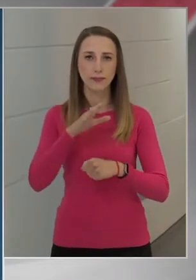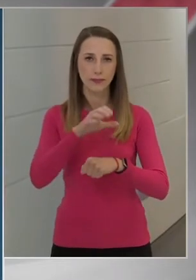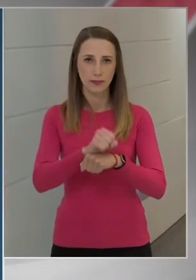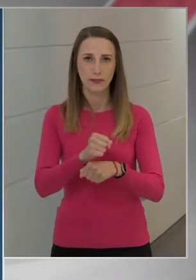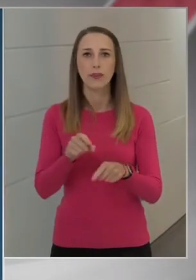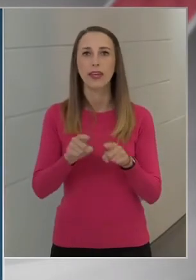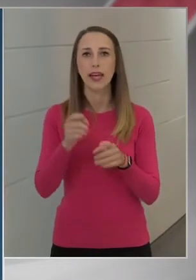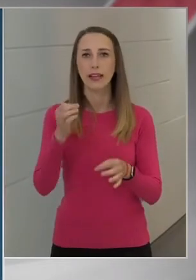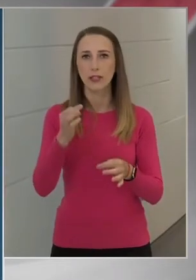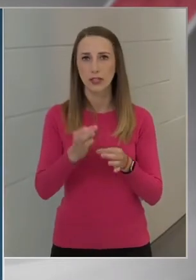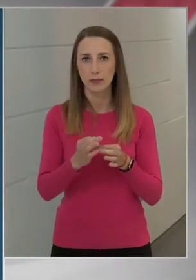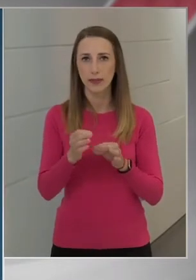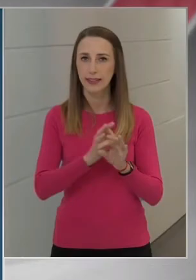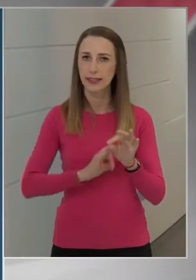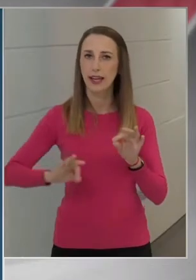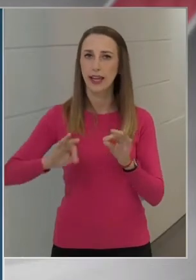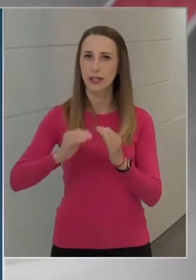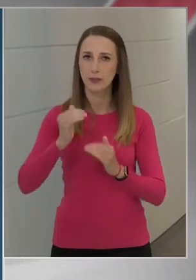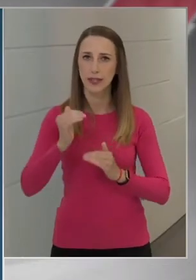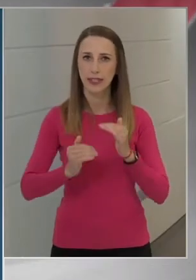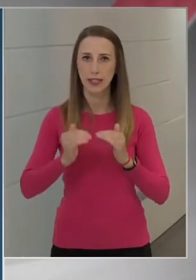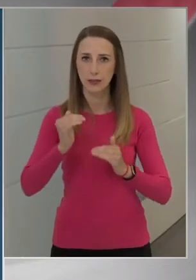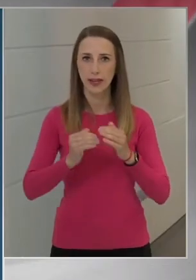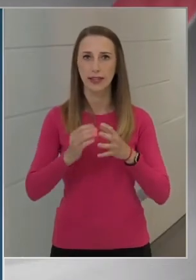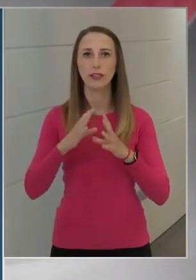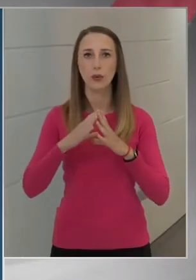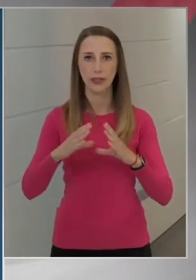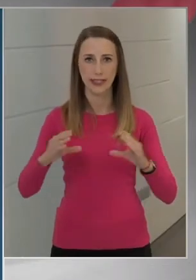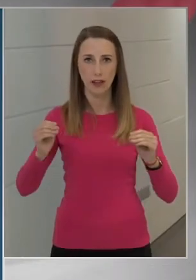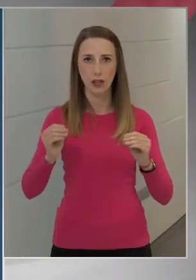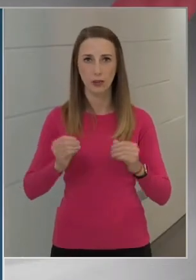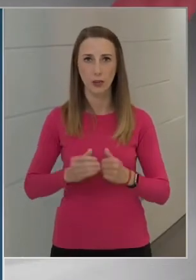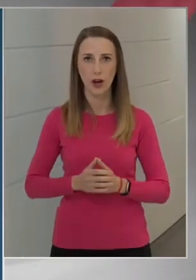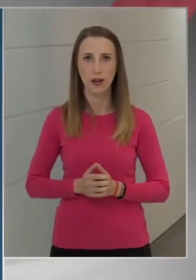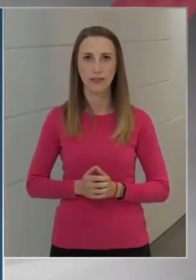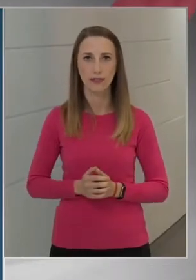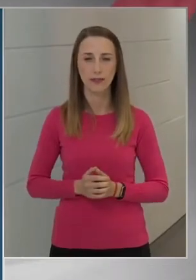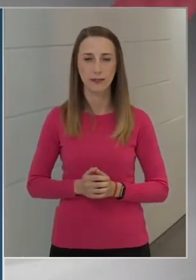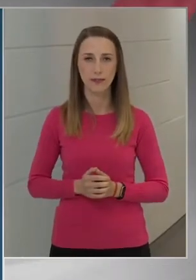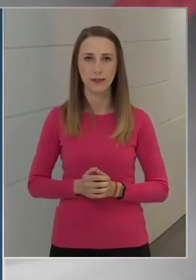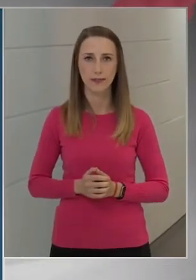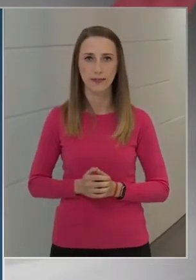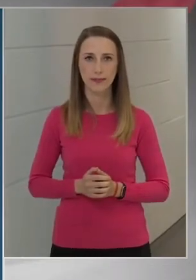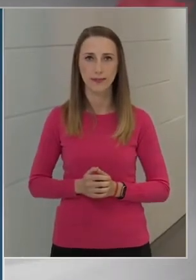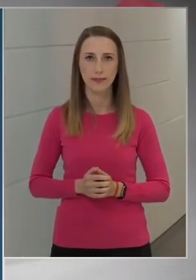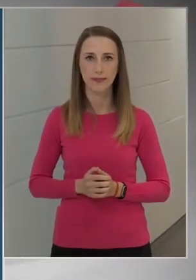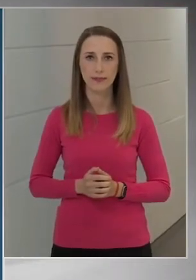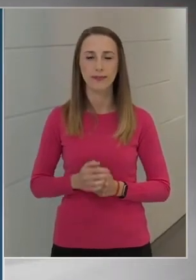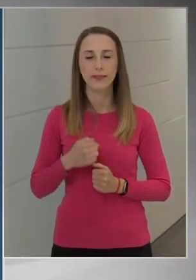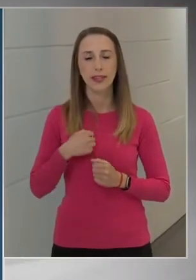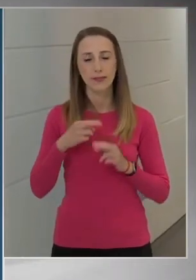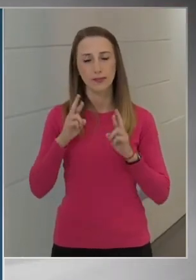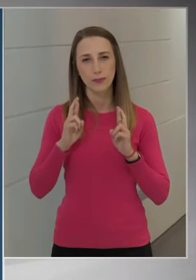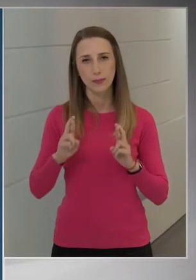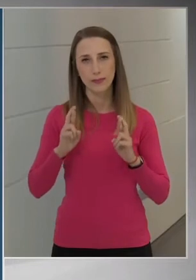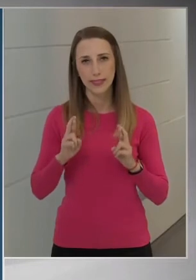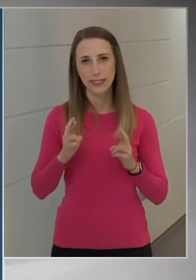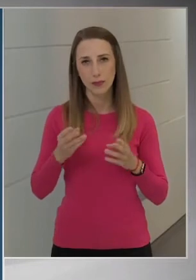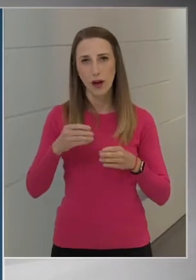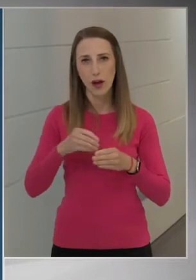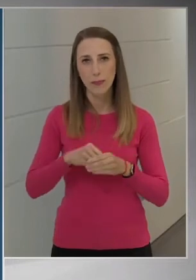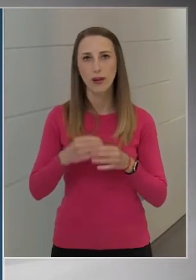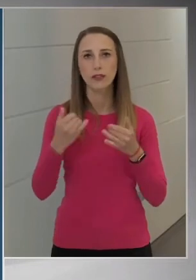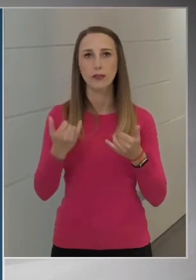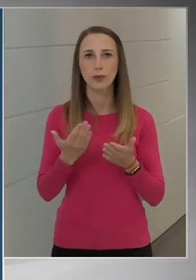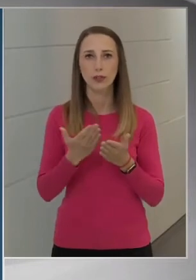esetben teljes mértékben gyógyíthatóak. És én bízom abban, hogy